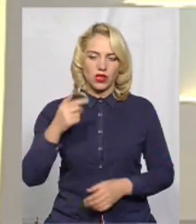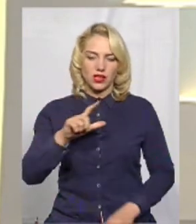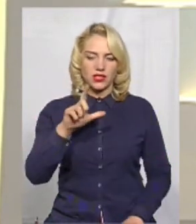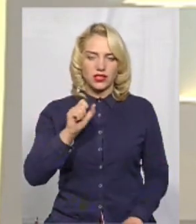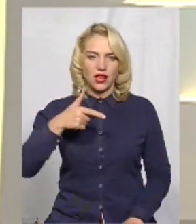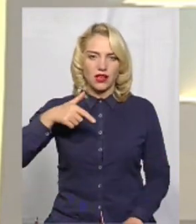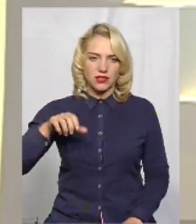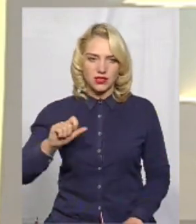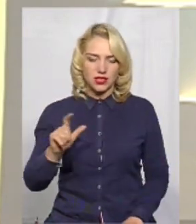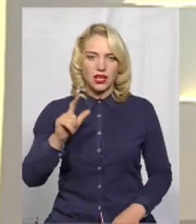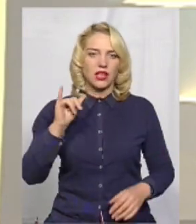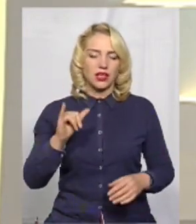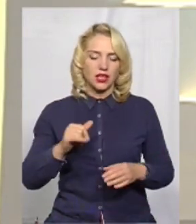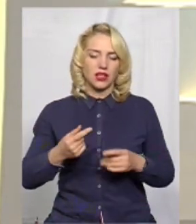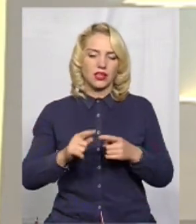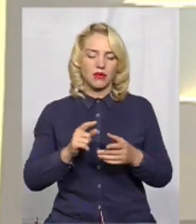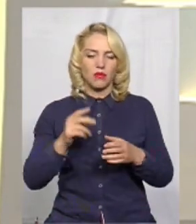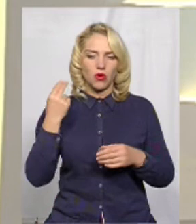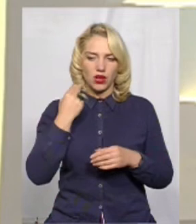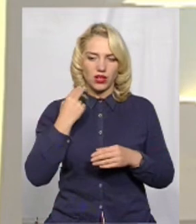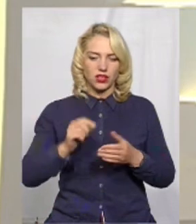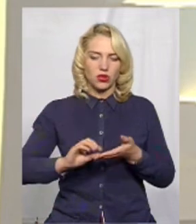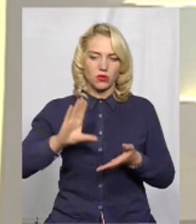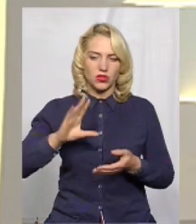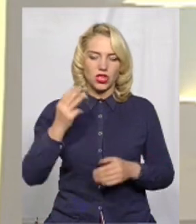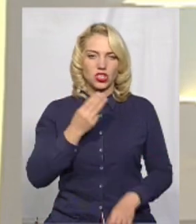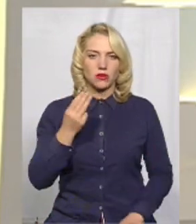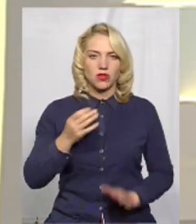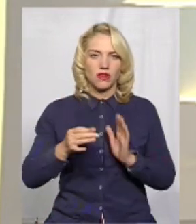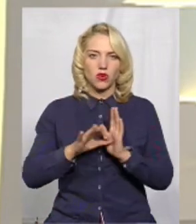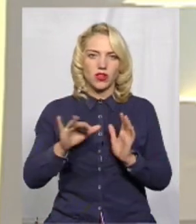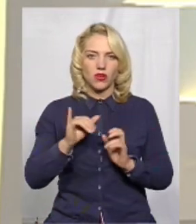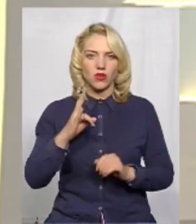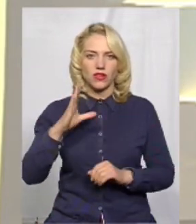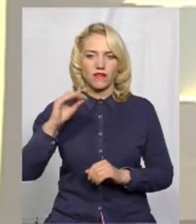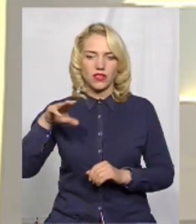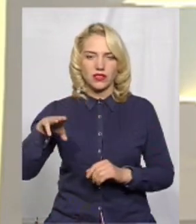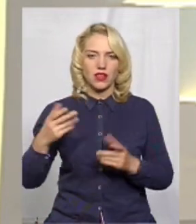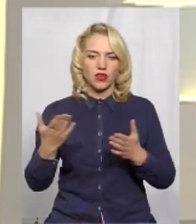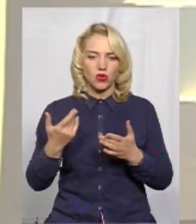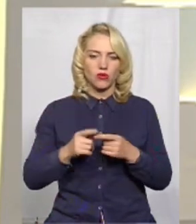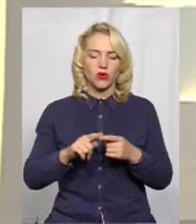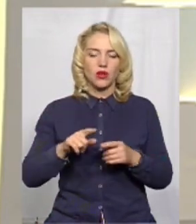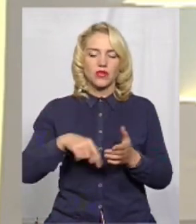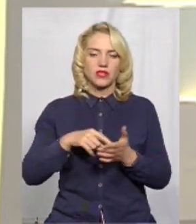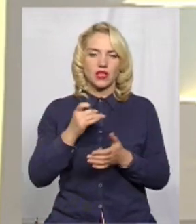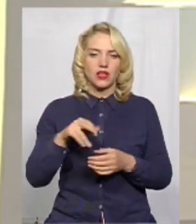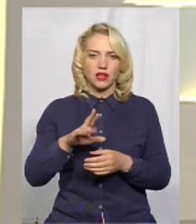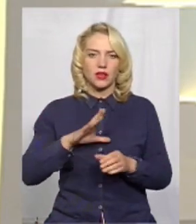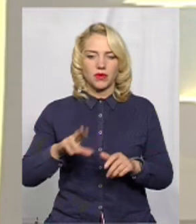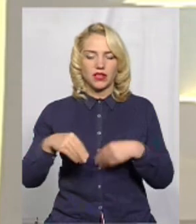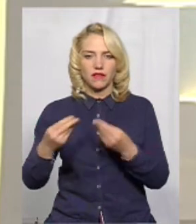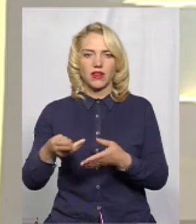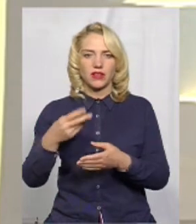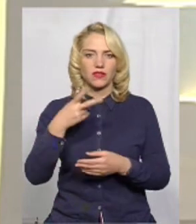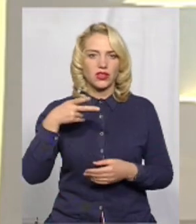борги накопичувало тов Шепетівка «Енергоінвест», якому ще в 2011-му міська рада передала у концесію комунальне